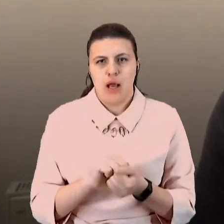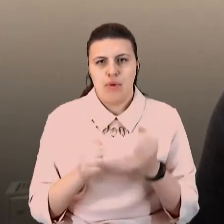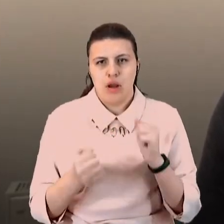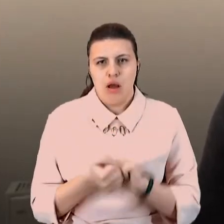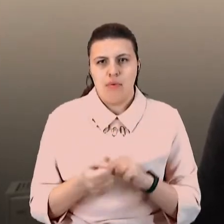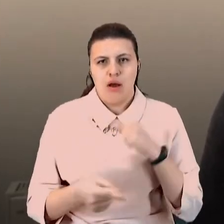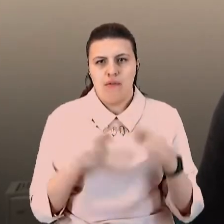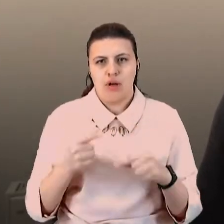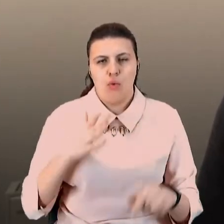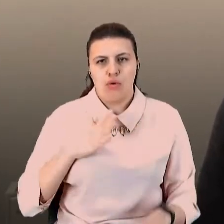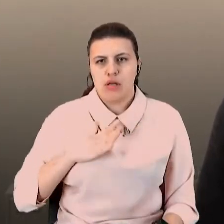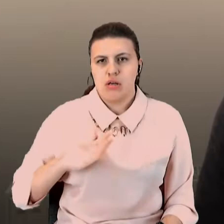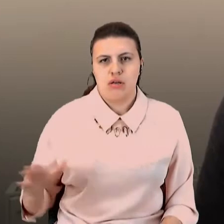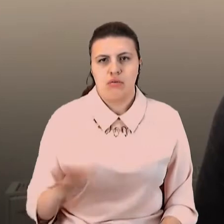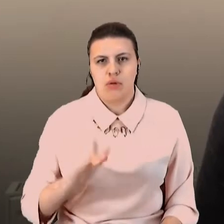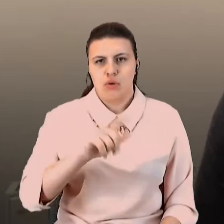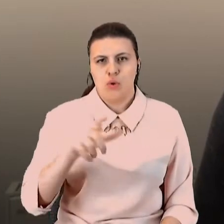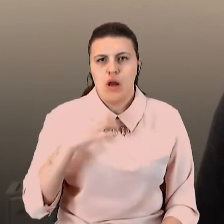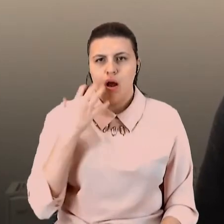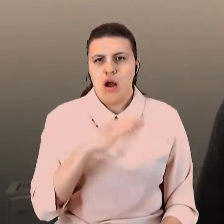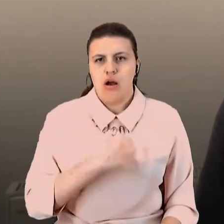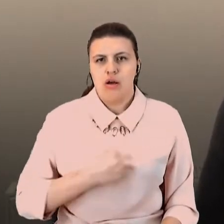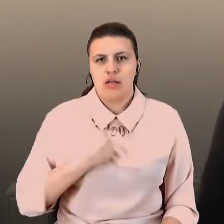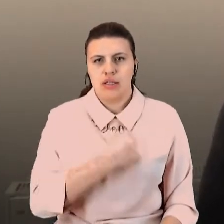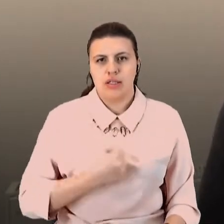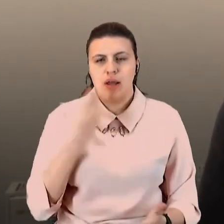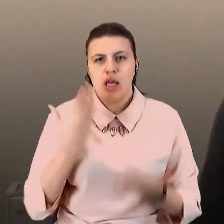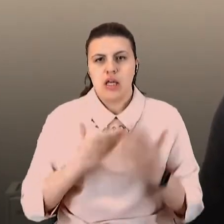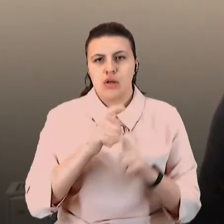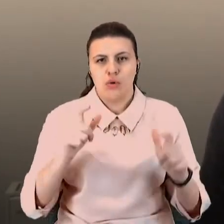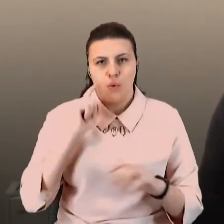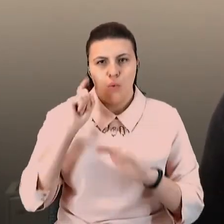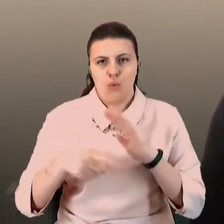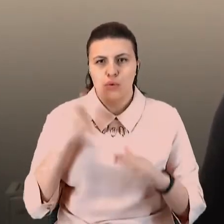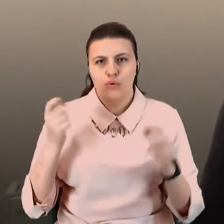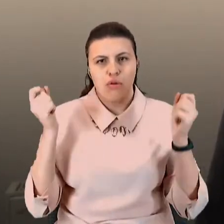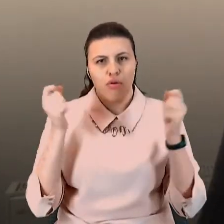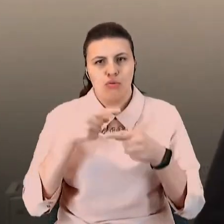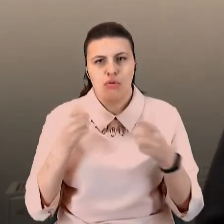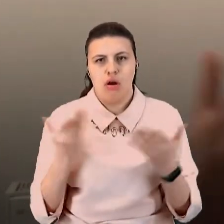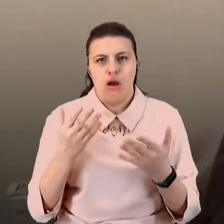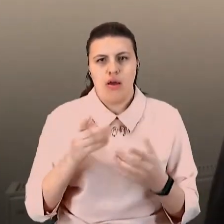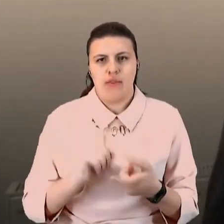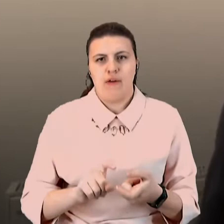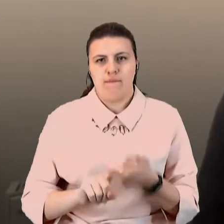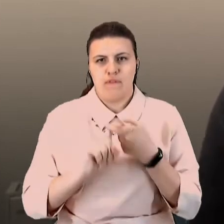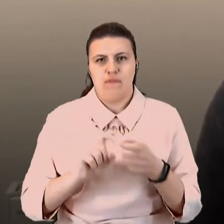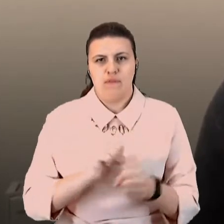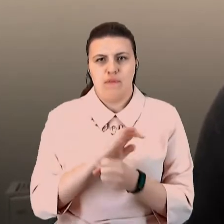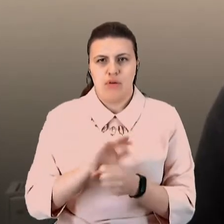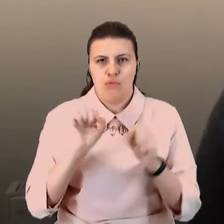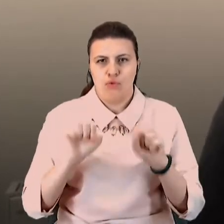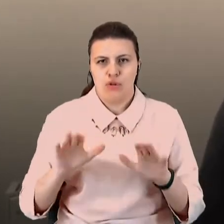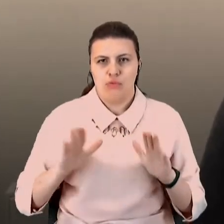принципі агресивності, якщо люди узнають о тому, що у кого-то можна бути якась інфікація. Так вот, вся пандемія